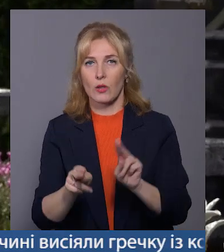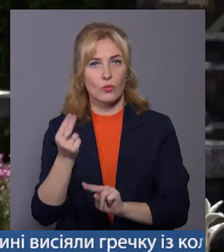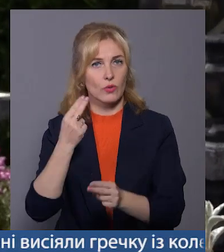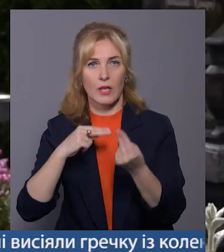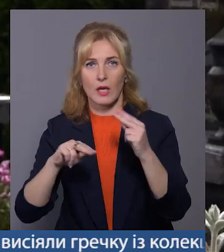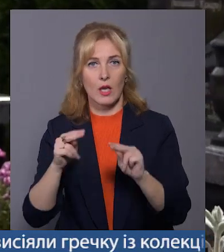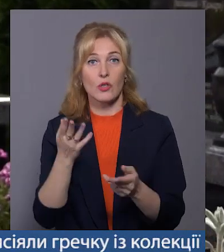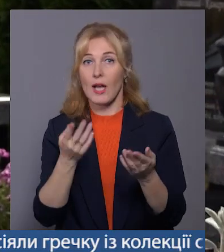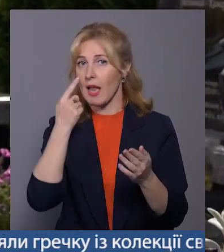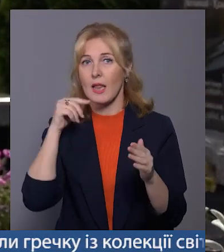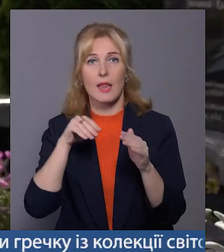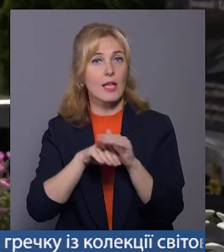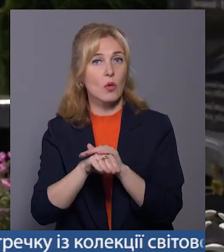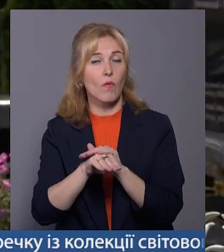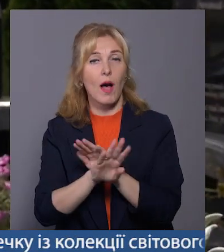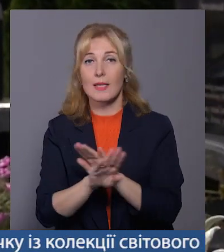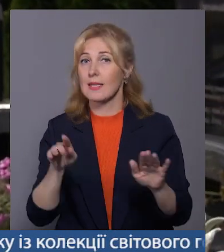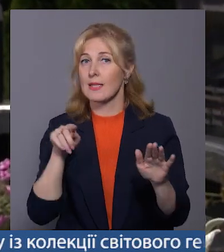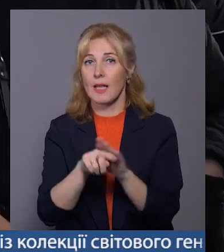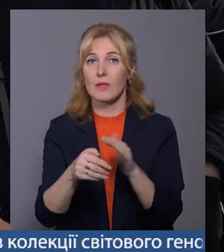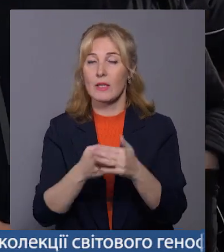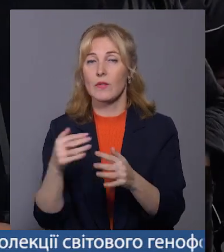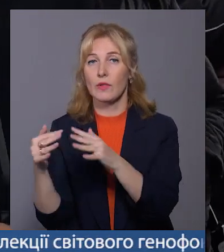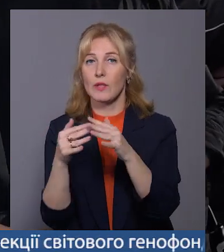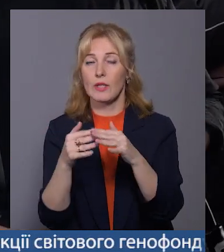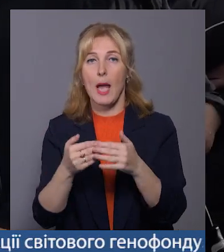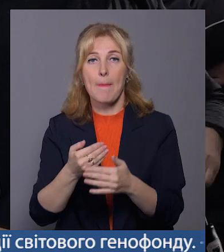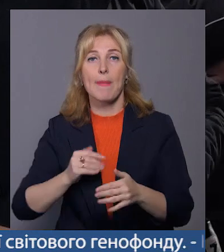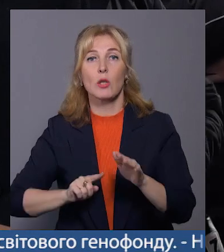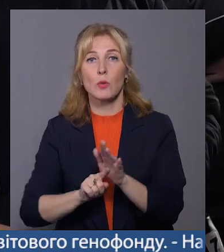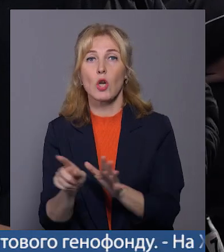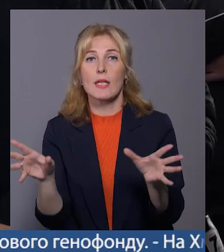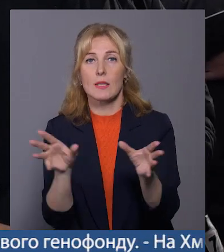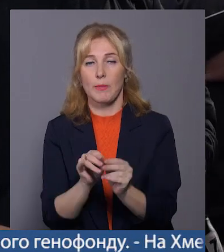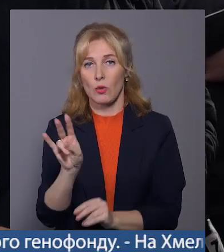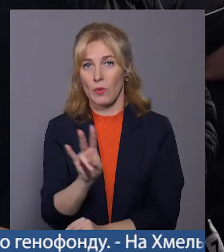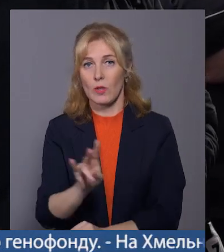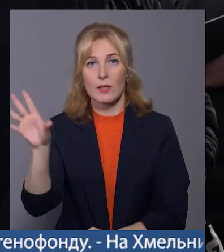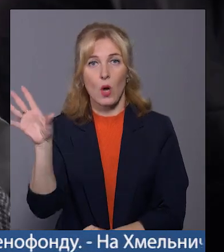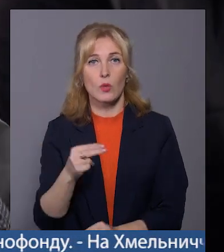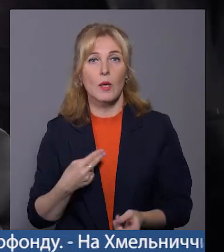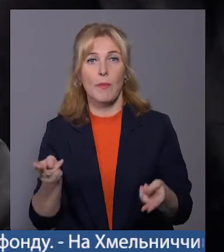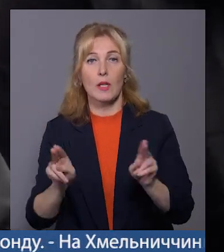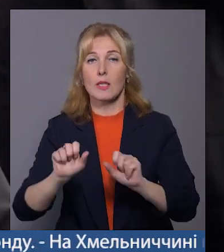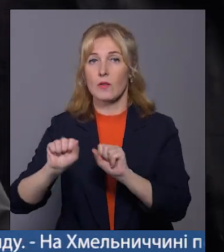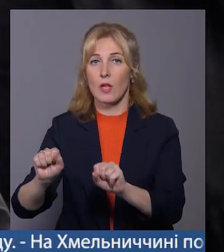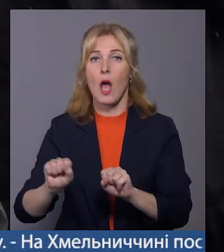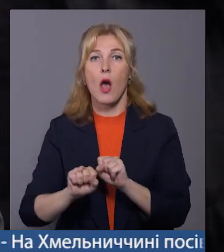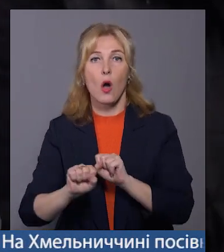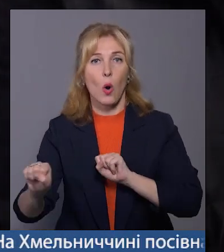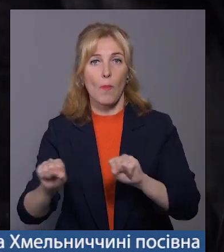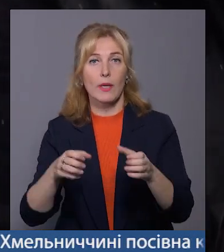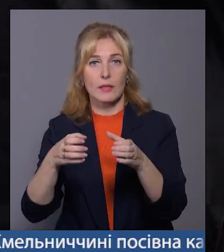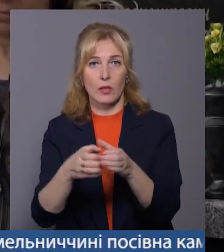які не сховалися, не втекли від війни. Перед початком спільної молитви за усіх полеглих захисників, командир 8-го